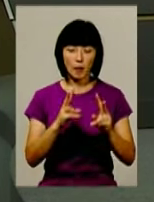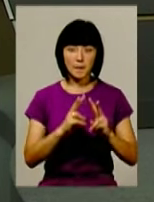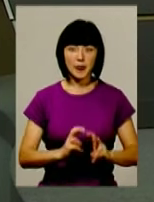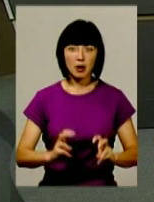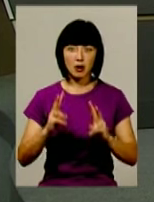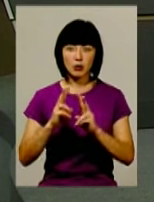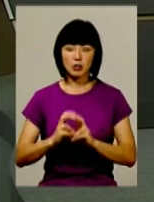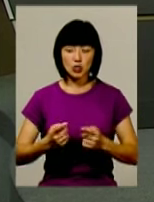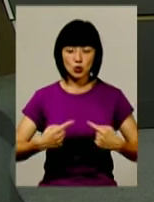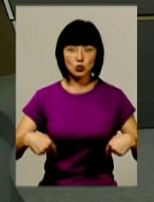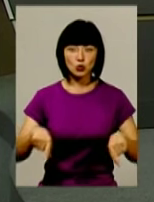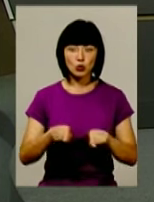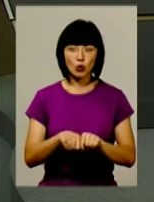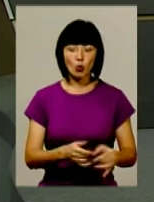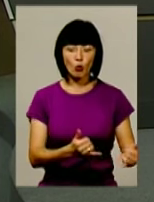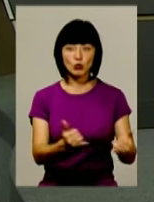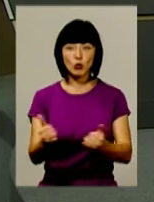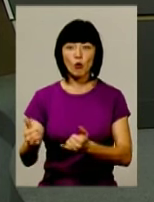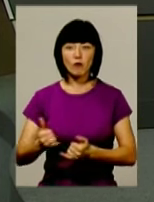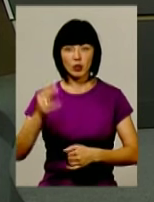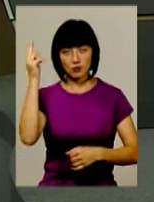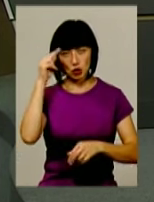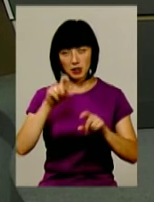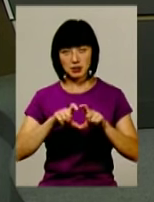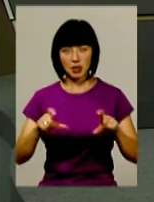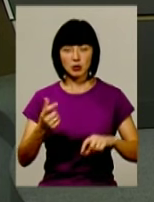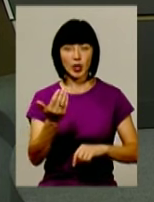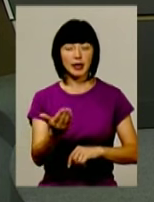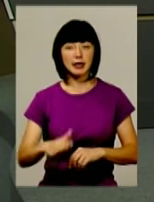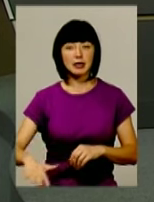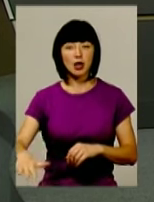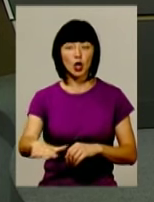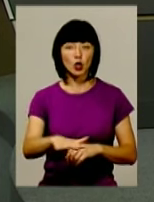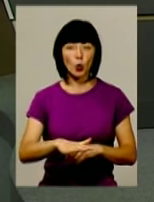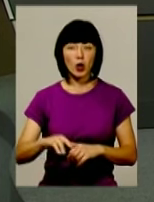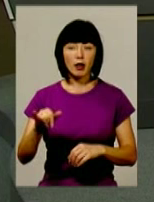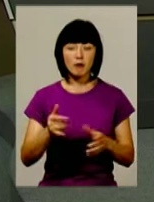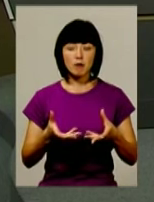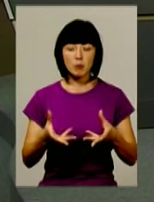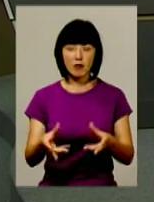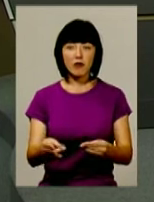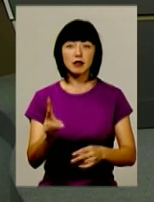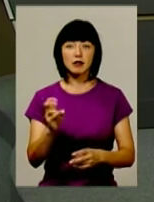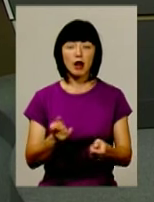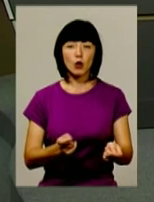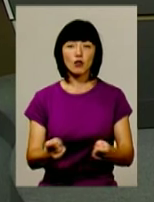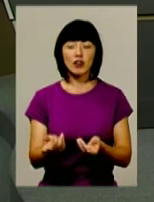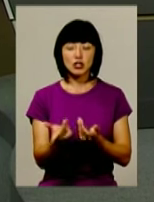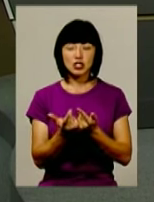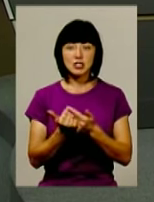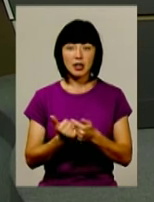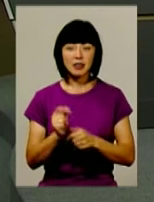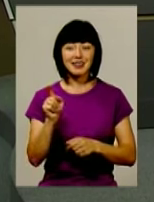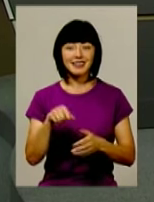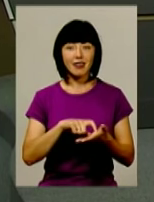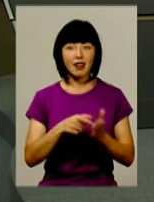зони обслуговування навчальних заходів, які закріплені за їхню територію, і впливати на регулювання чисельності, на прогноз тих